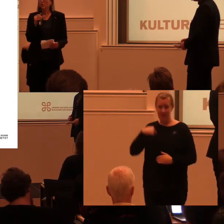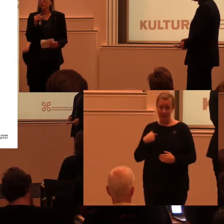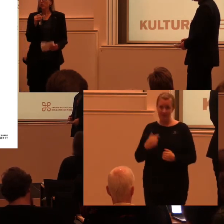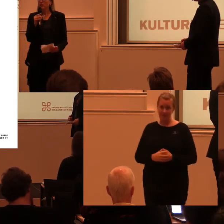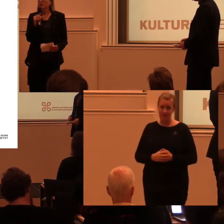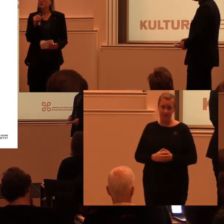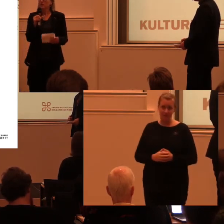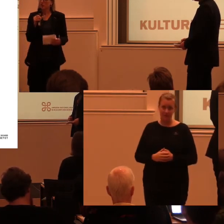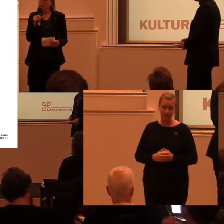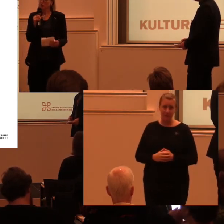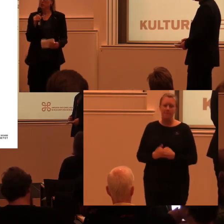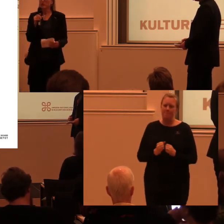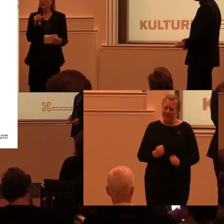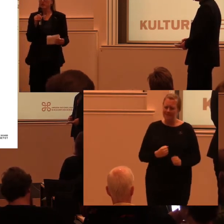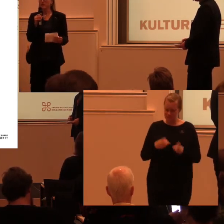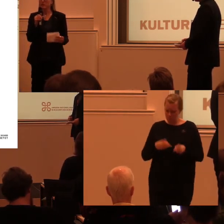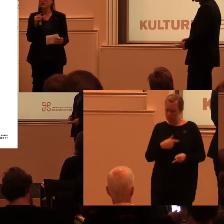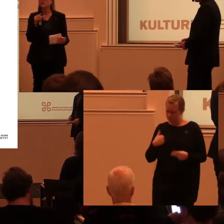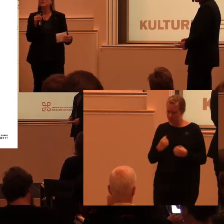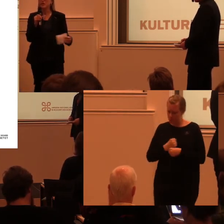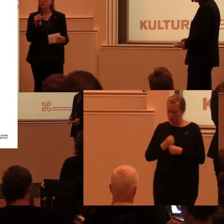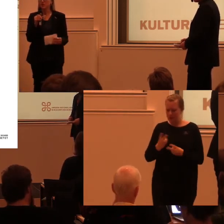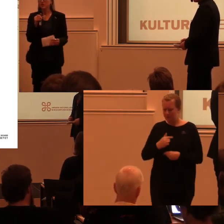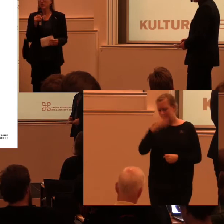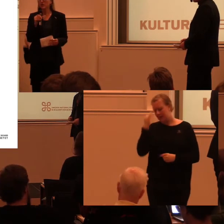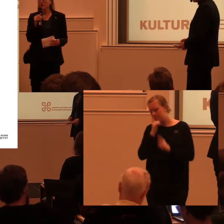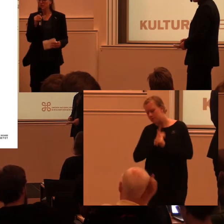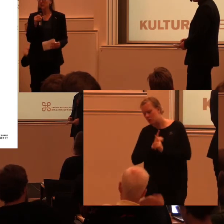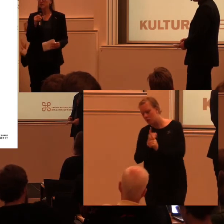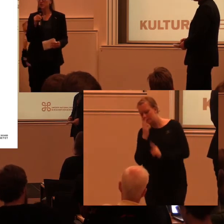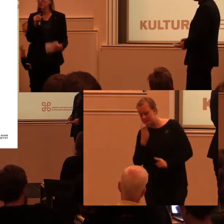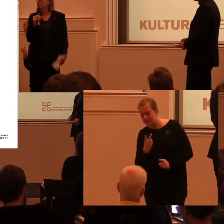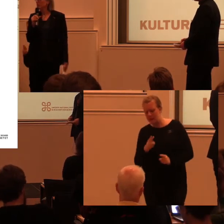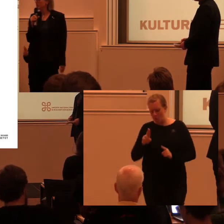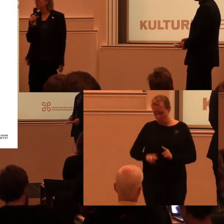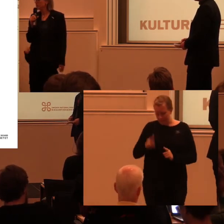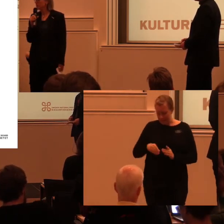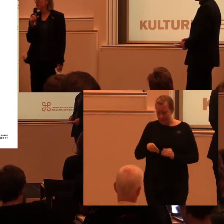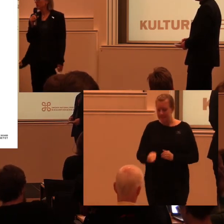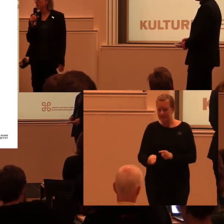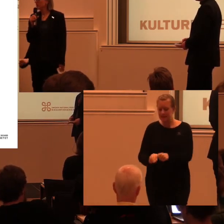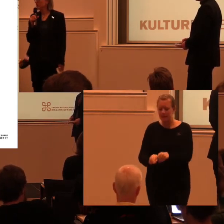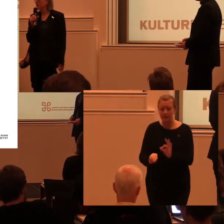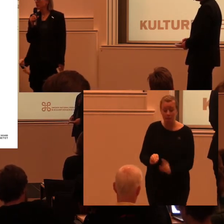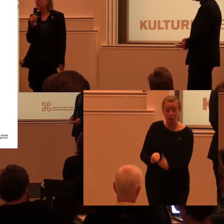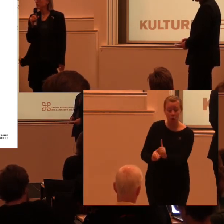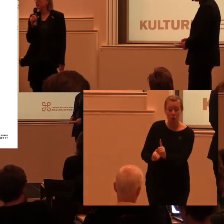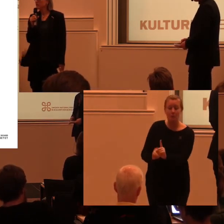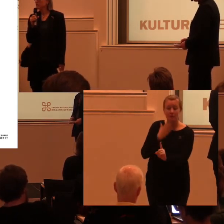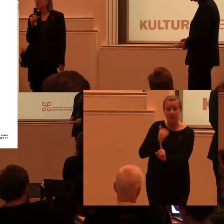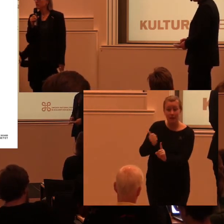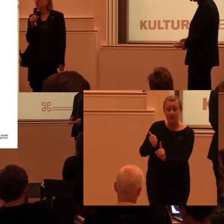fallet har en möjlighet att följa upp vissa konkreta insatser. Och se att det blir en